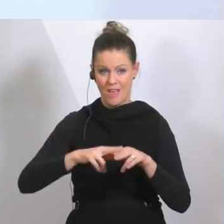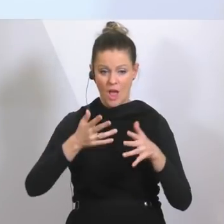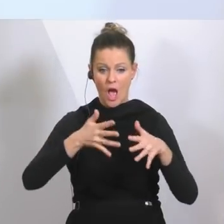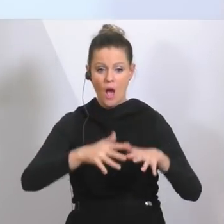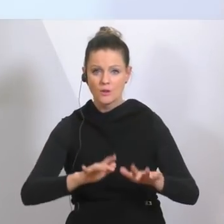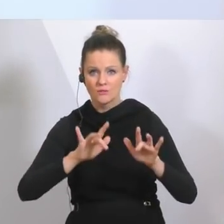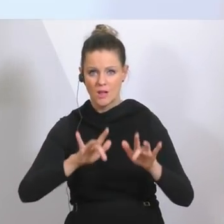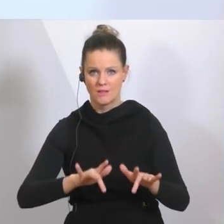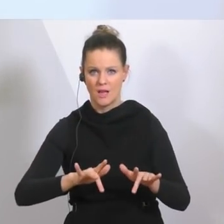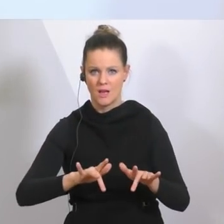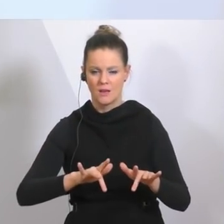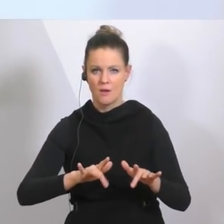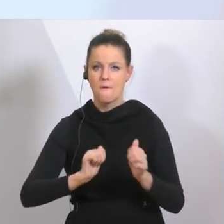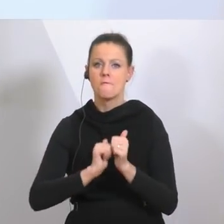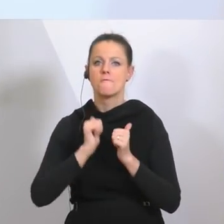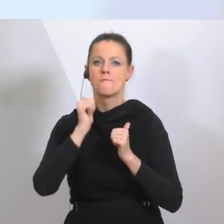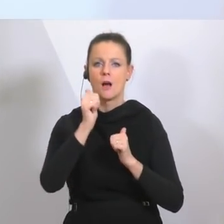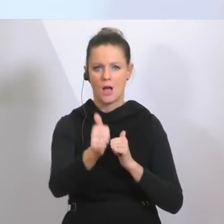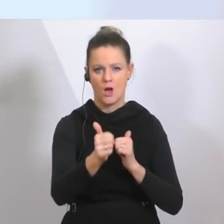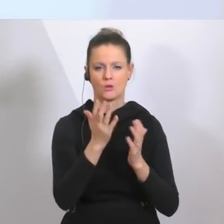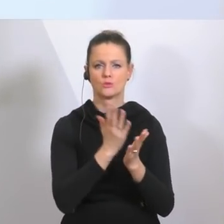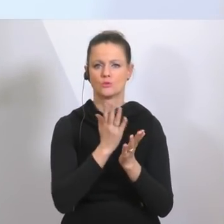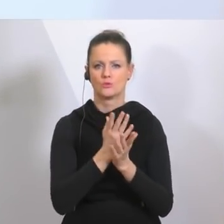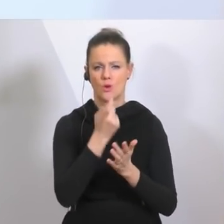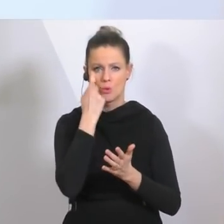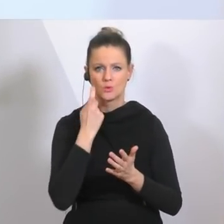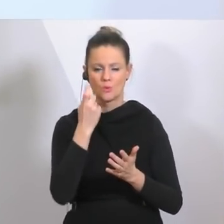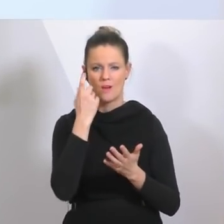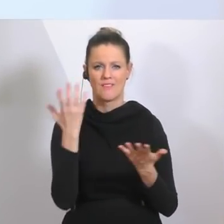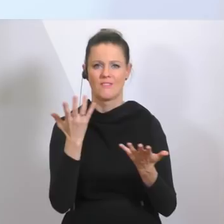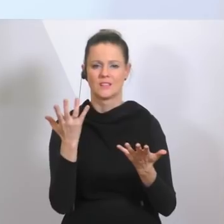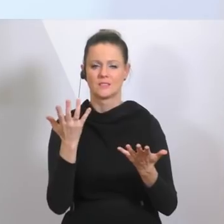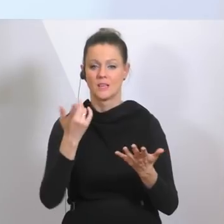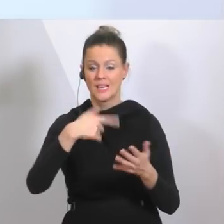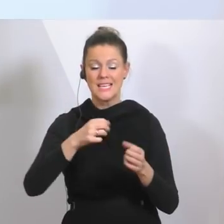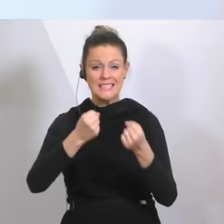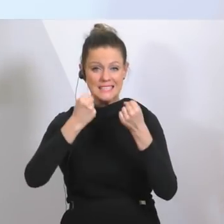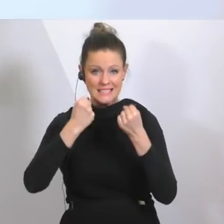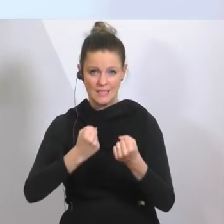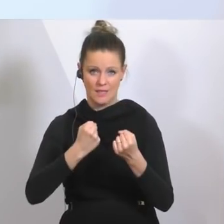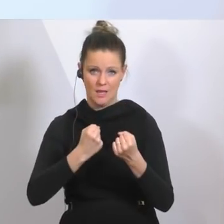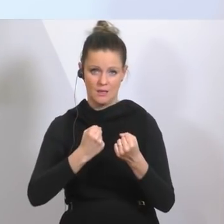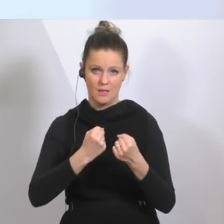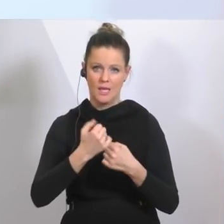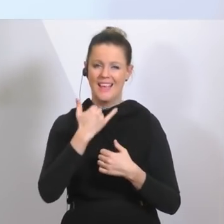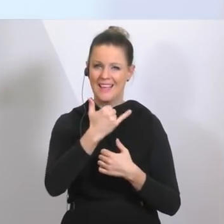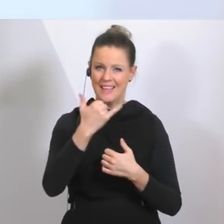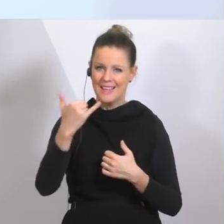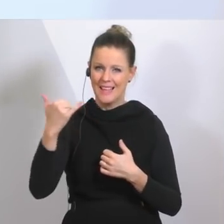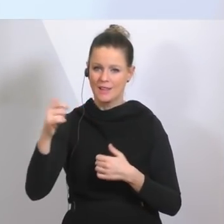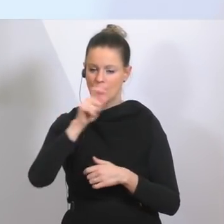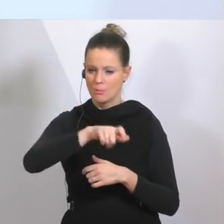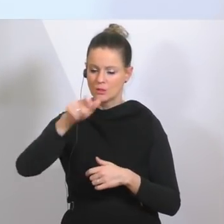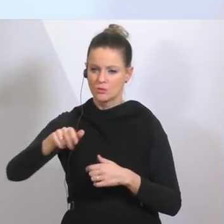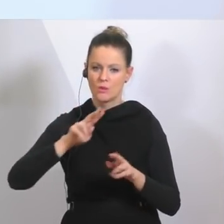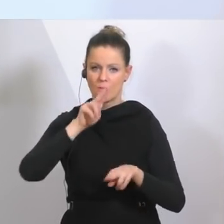kommt, dass wir rechtzeitig dafür Vorsorge tragen, damit gesichert ist, dass jeder einzelne zu Pflegende